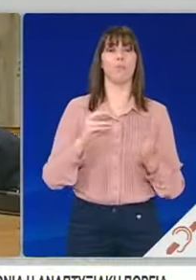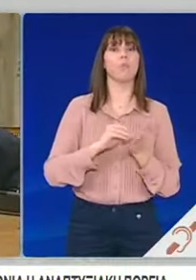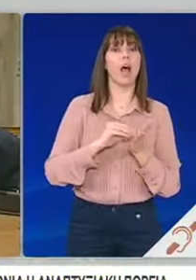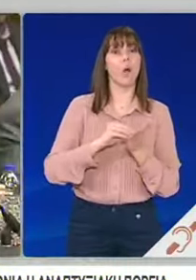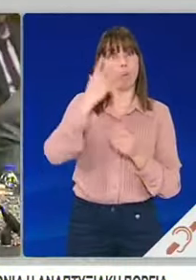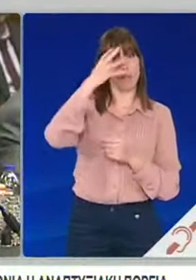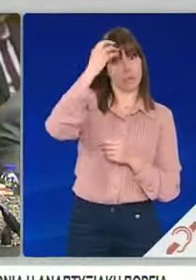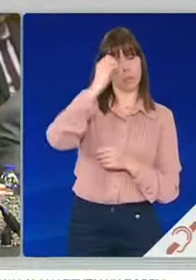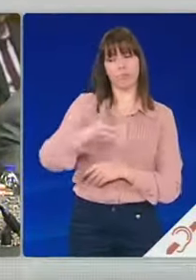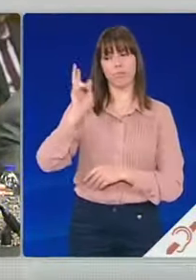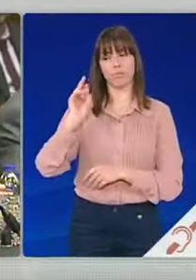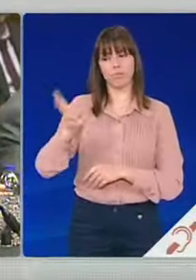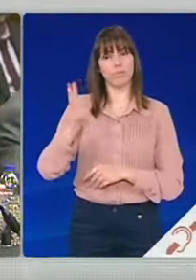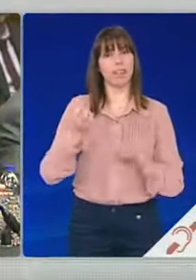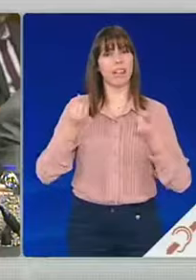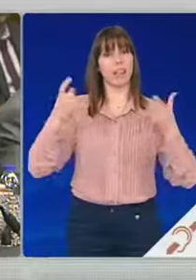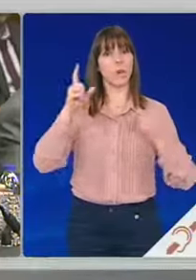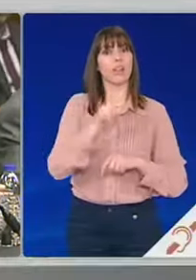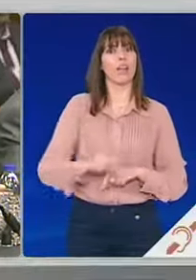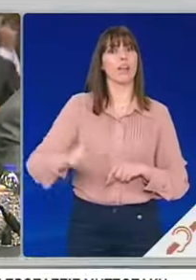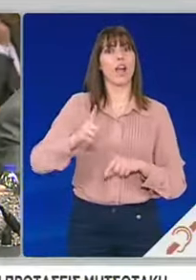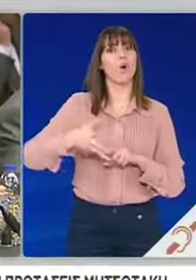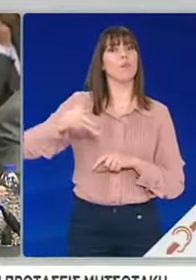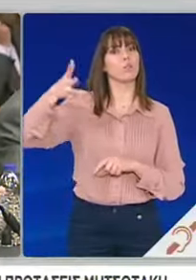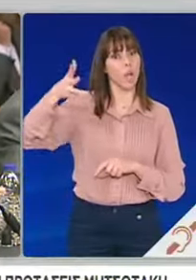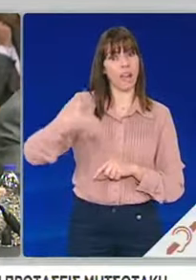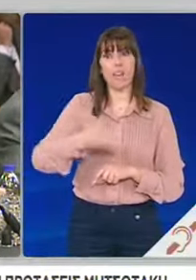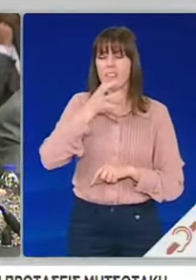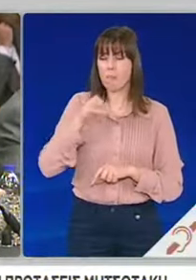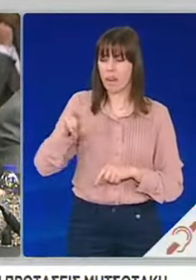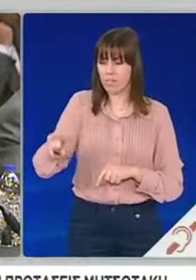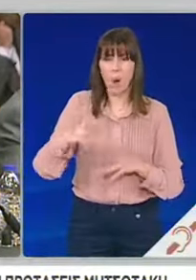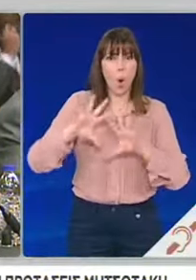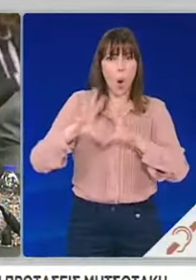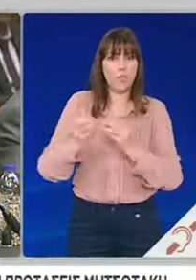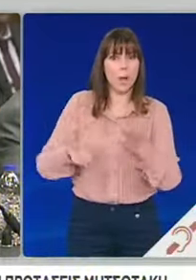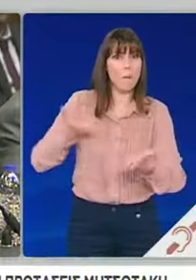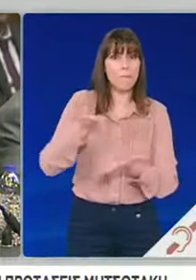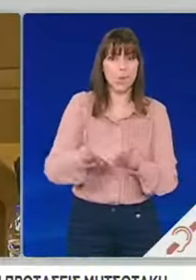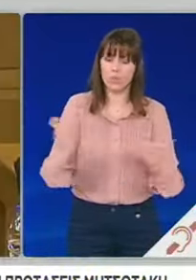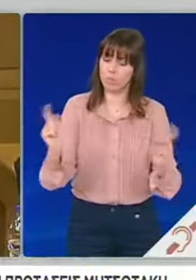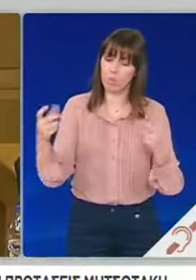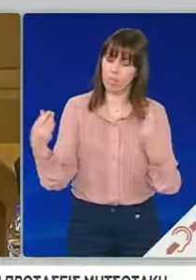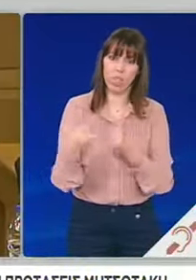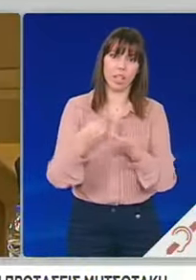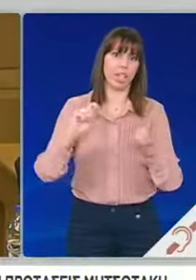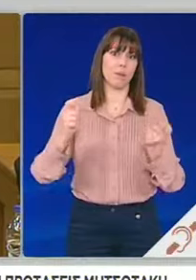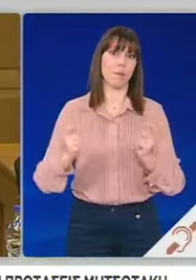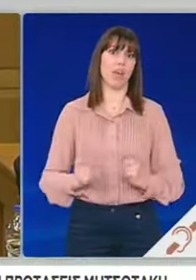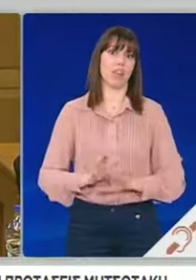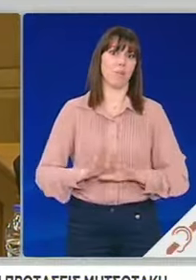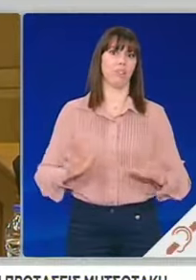στον πρόεδρο της Ν.Δ. Κυριάκο Μητσοτάκη, χαρακτηρίζοντας αντιμεταρρυθμίσεις στις προτάσεις του. Ατζέντα της